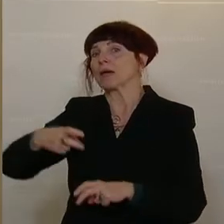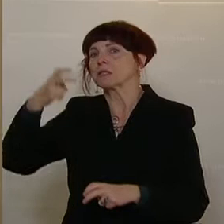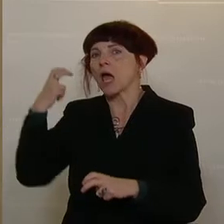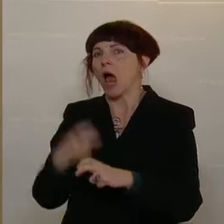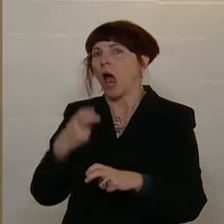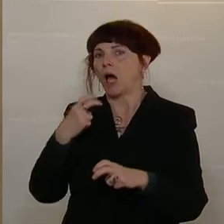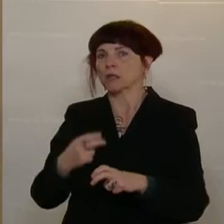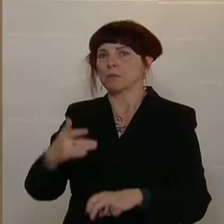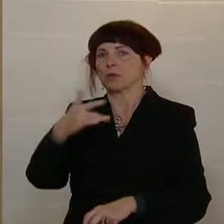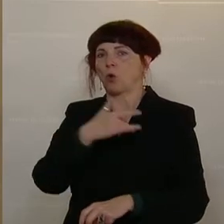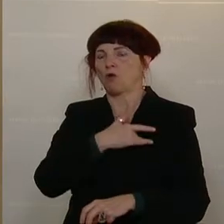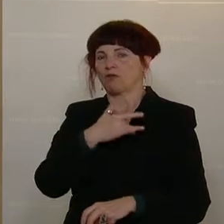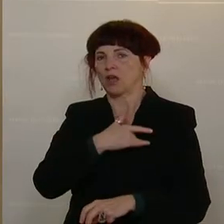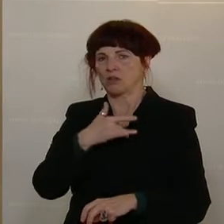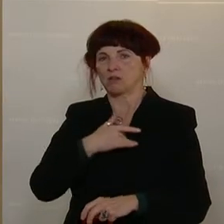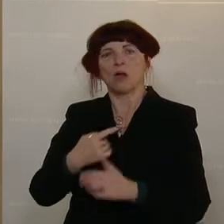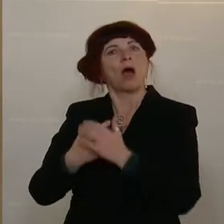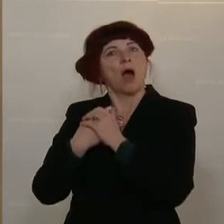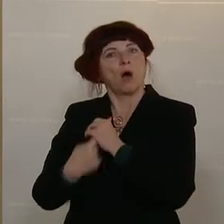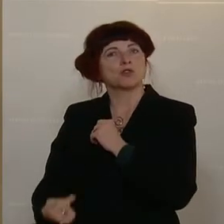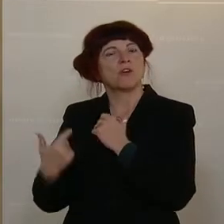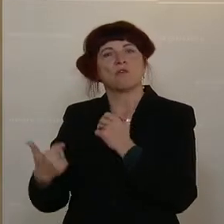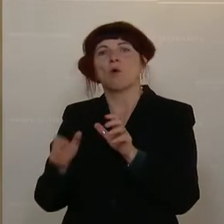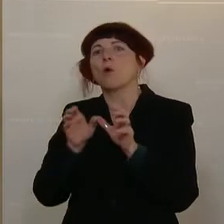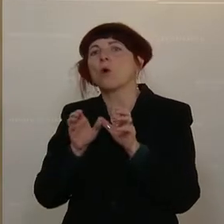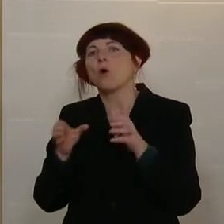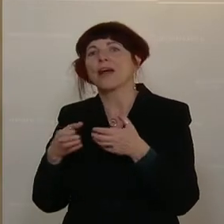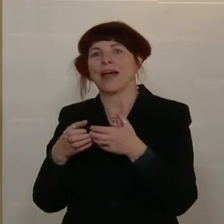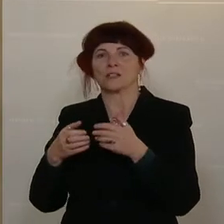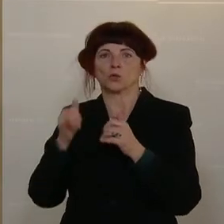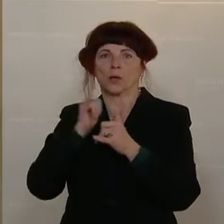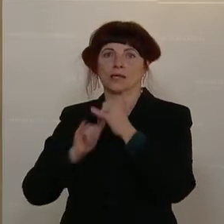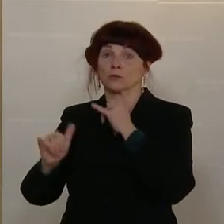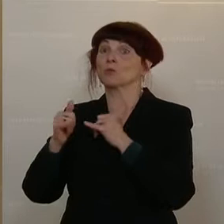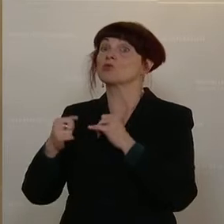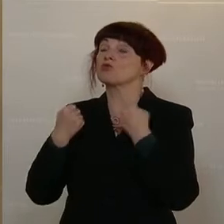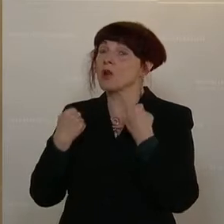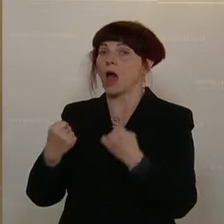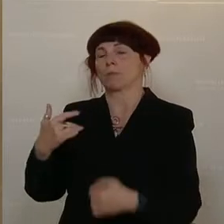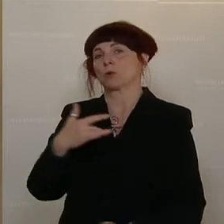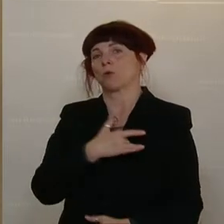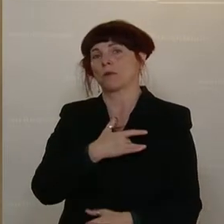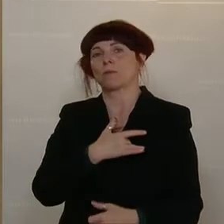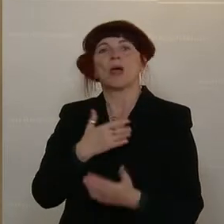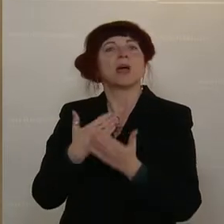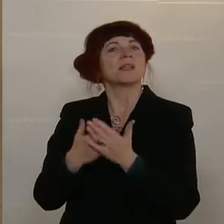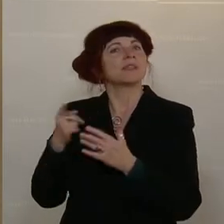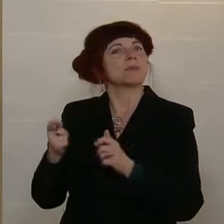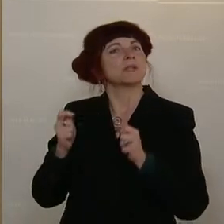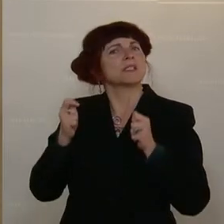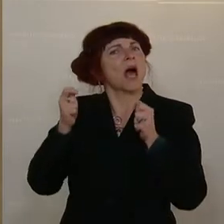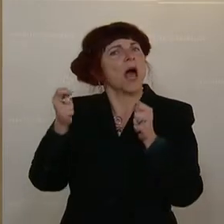von den Ausfällen vor allem im Kongress-Tourismus betroffen sind. Deshalb kommt dieser Antrag